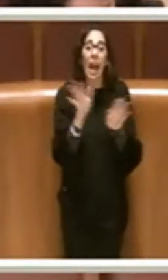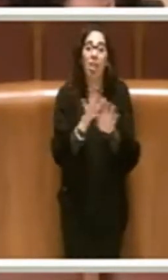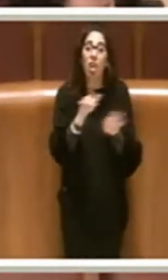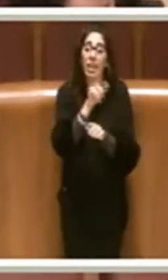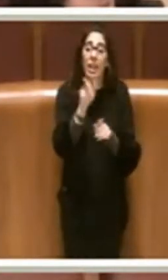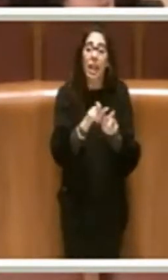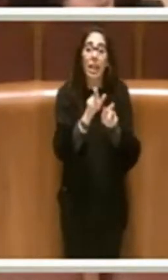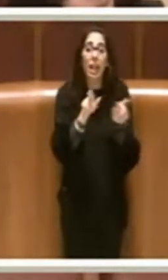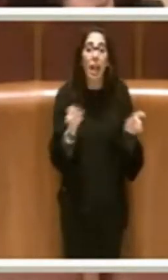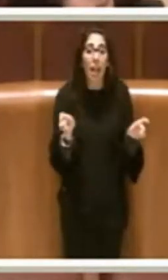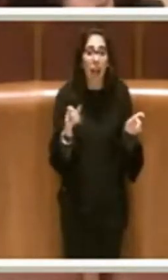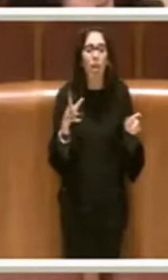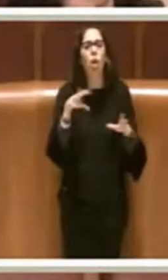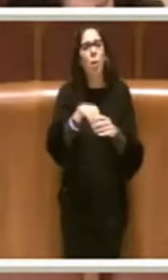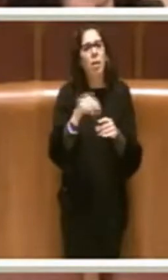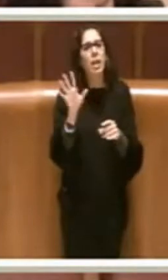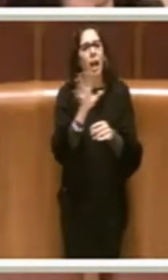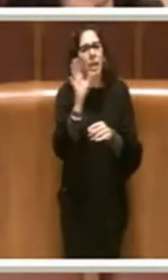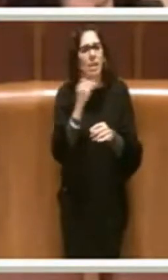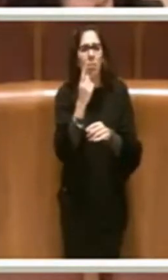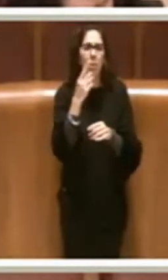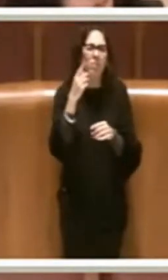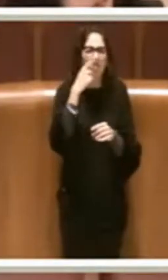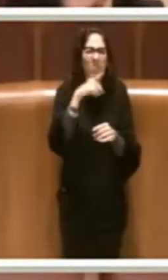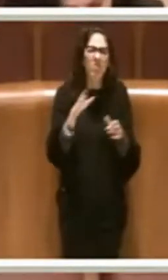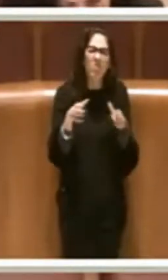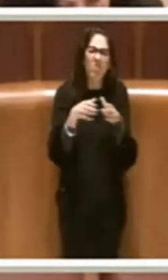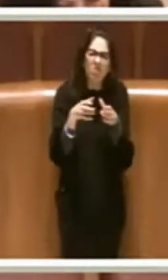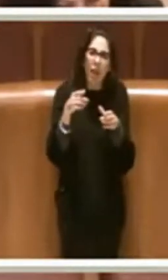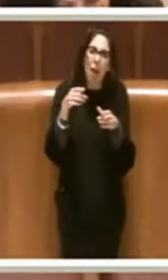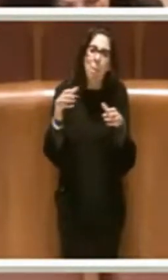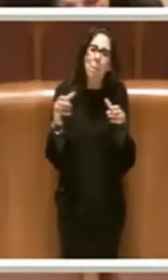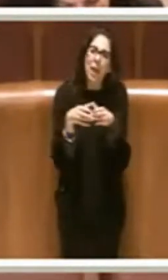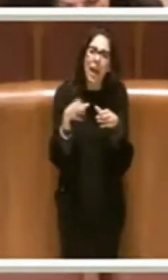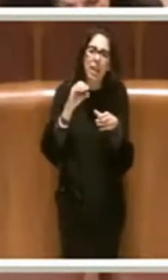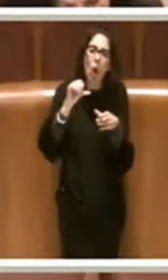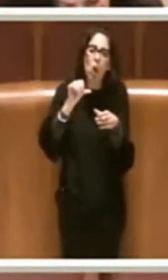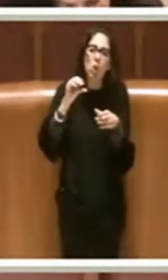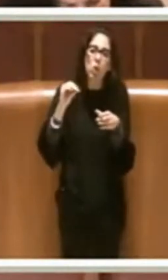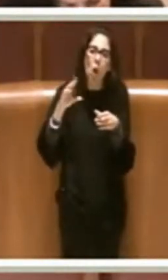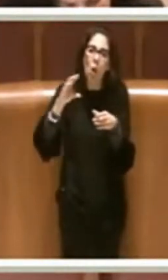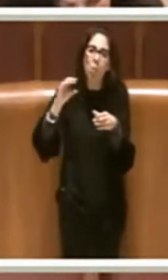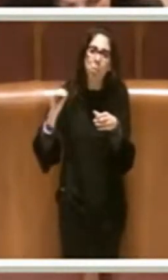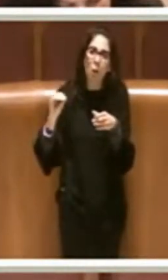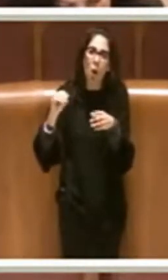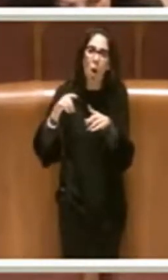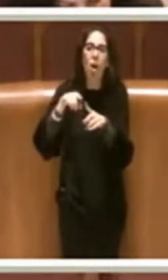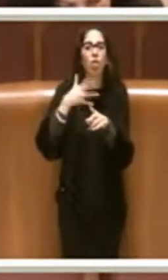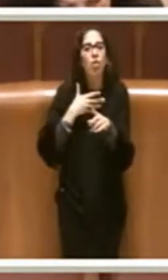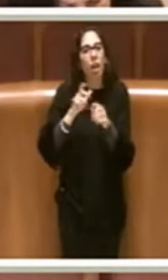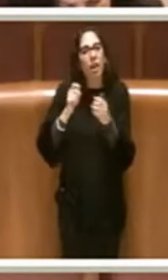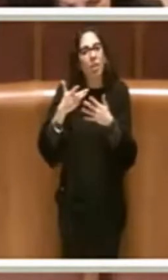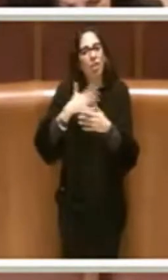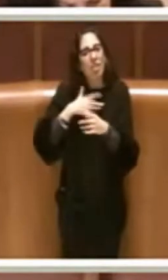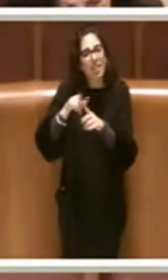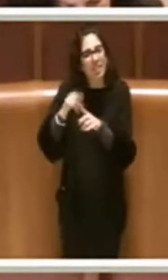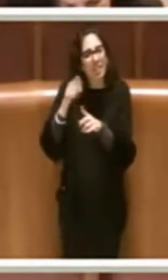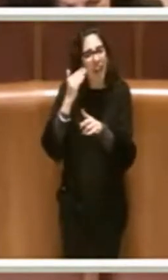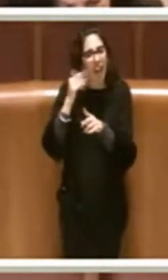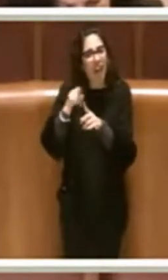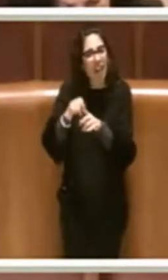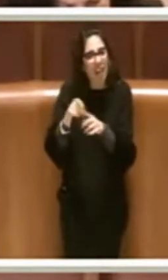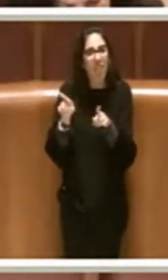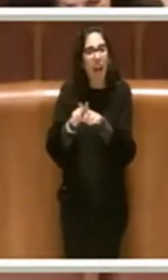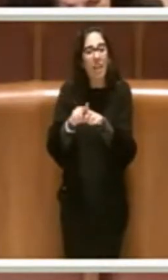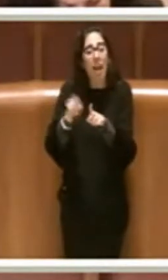signori, compresa per esempio una certa brigata Osoppo, dove era il diciassettenne fratello di Pierpaolo Pasolini di